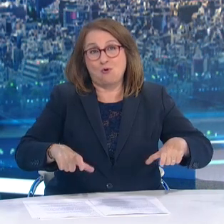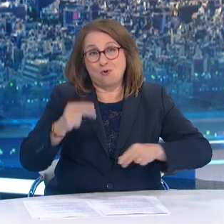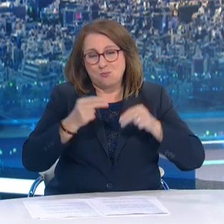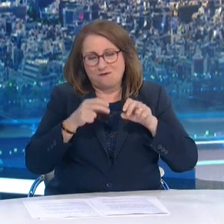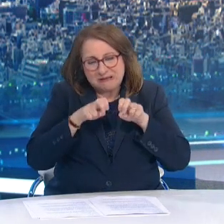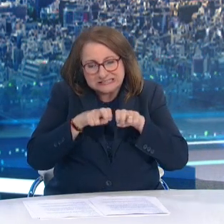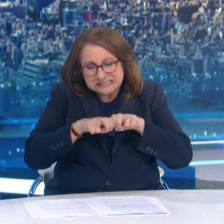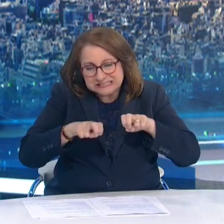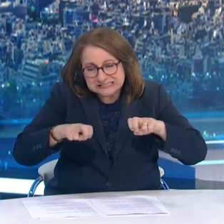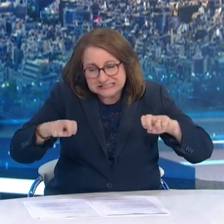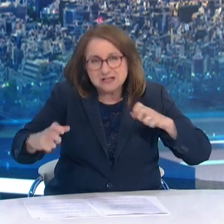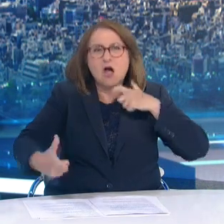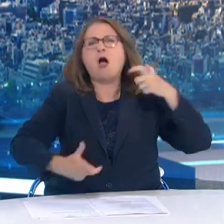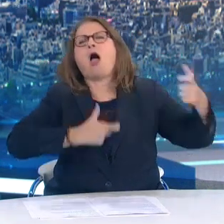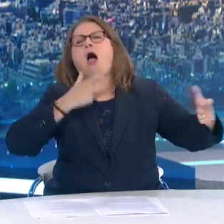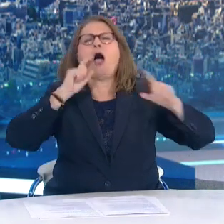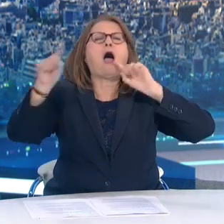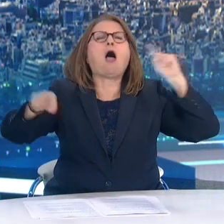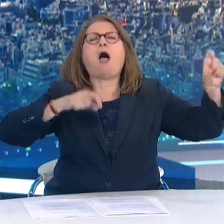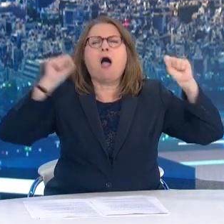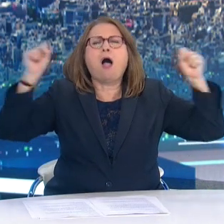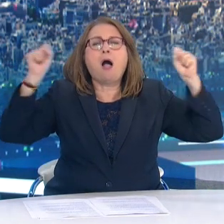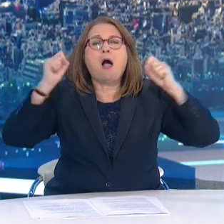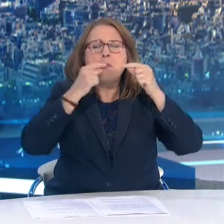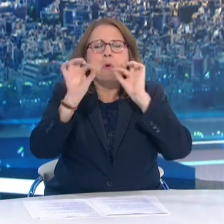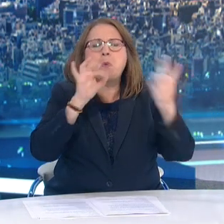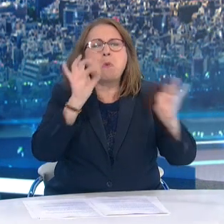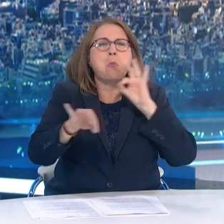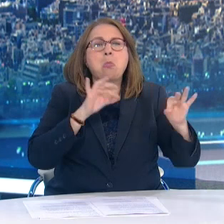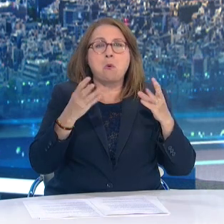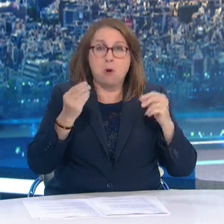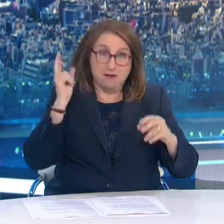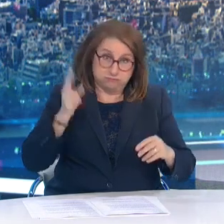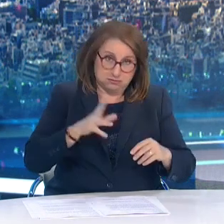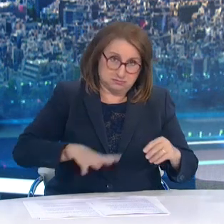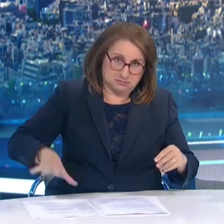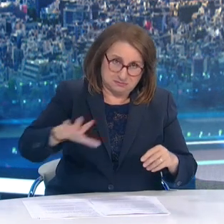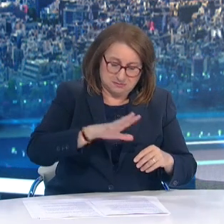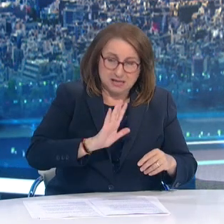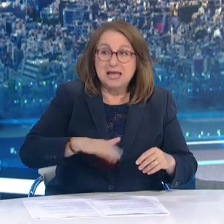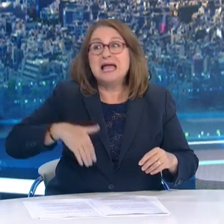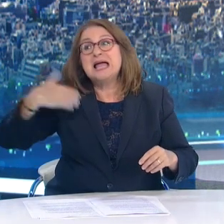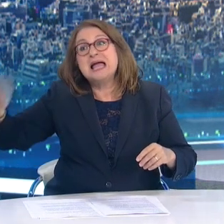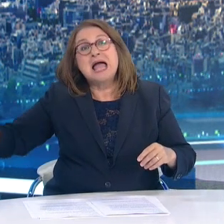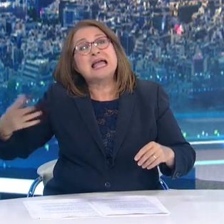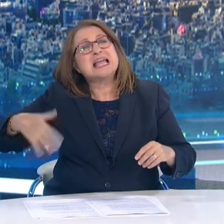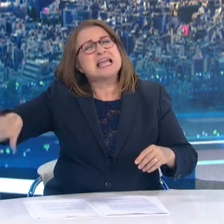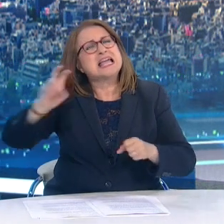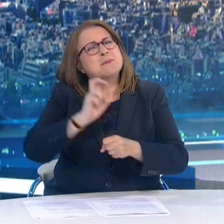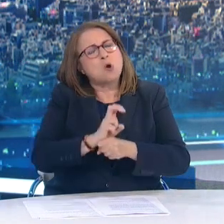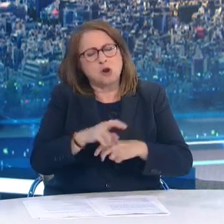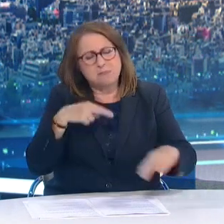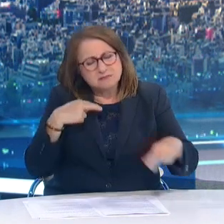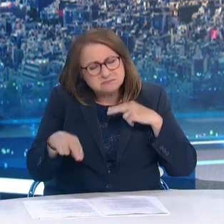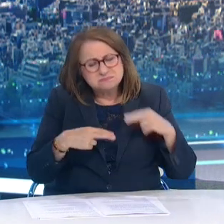επαφές, φωνές άρα εύκολη διασπορά του ιού σε όλους τους υπόλοιπους χώρους θα είναι επιλογή του ίδιου του ιδιοκτήτη Παύλα